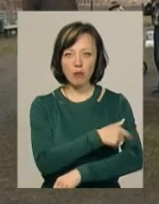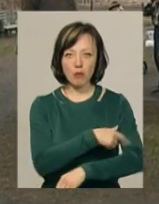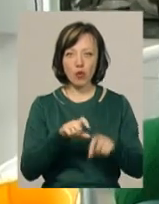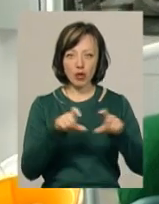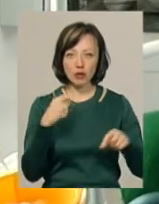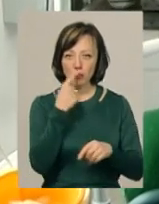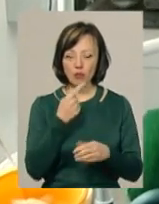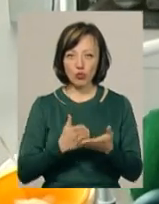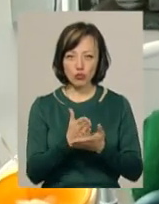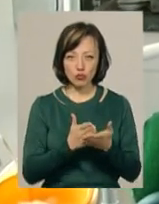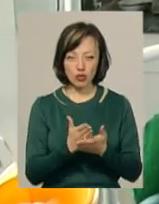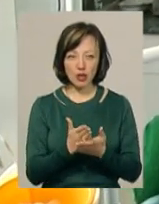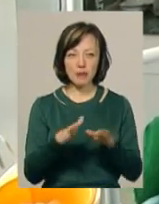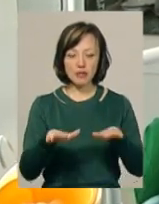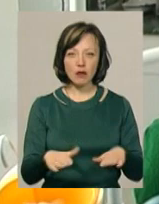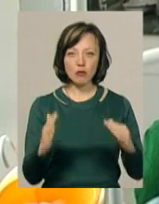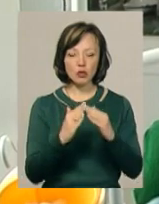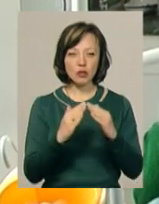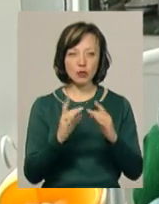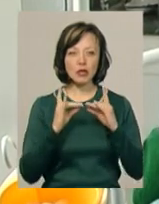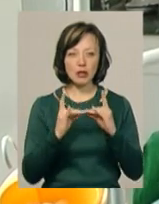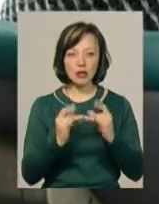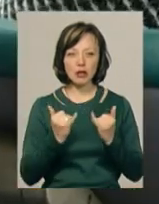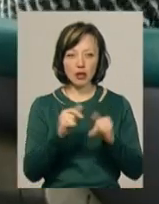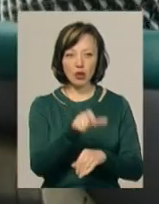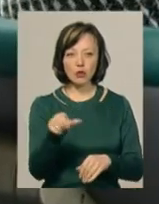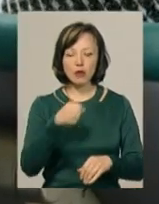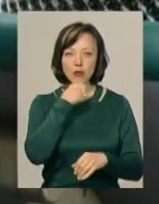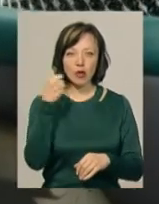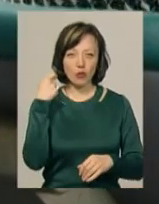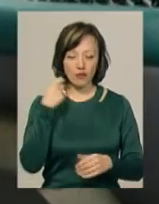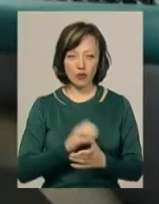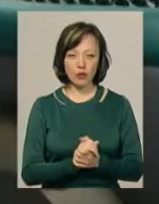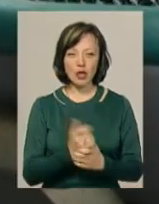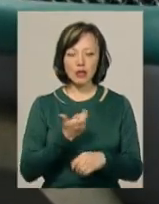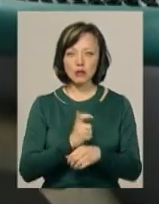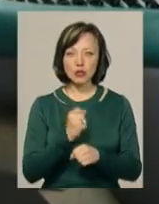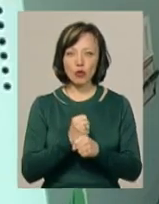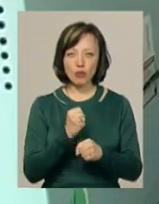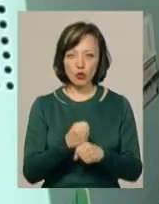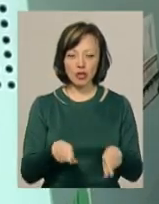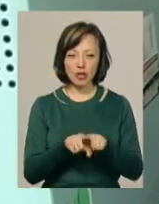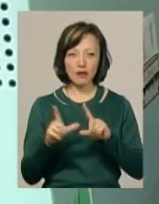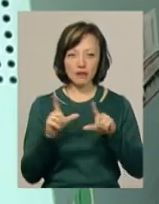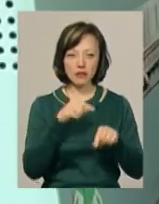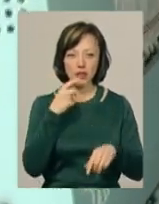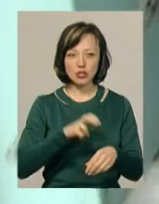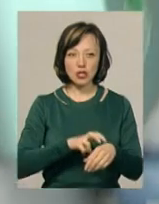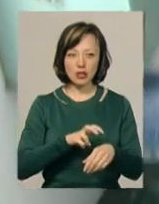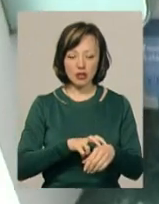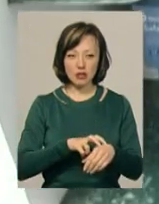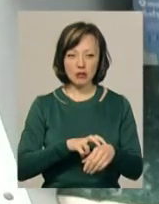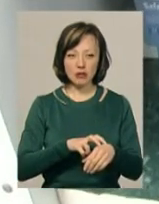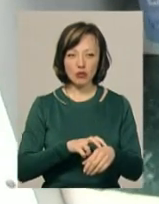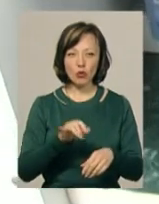послуги селянам та підопічним місцевого будинку-інтернату для людей похилого віку. Найбільше роботи на таких виїздах, каже лікар Олександр